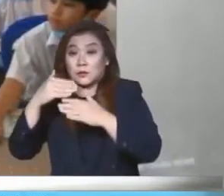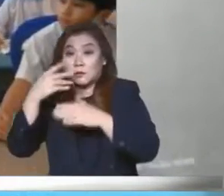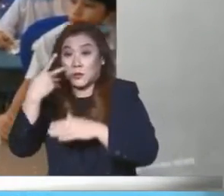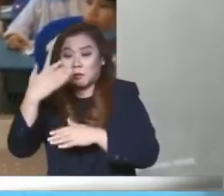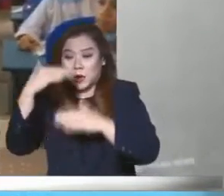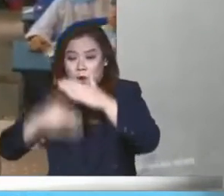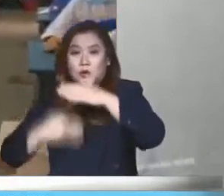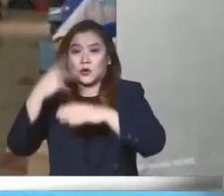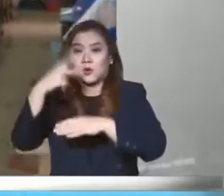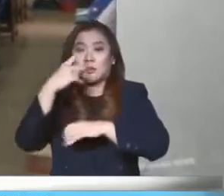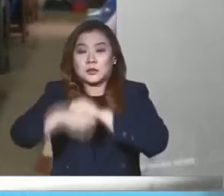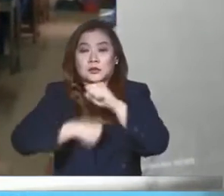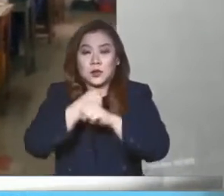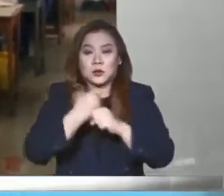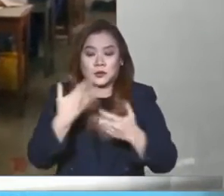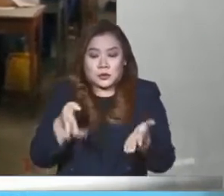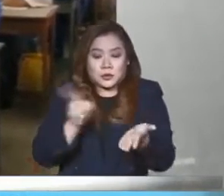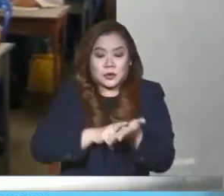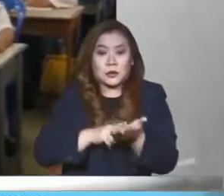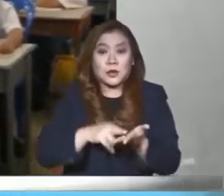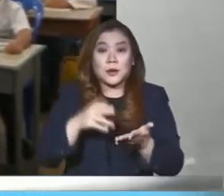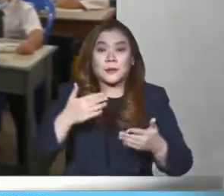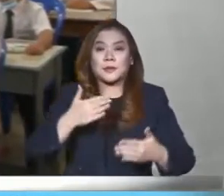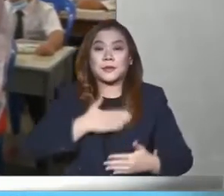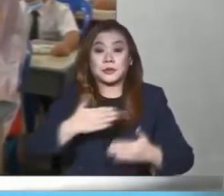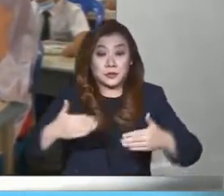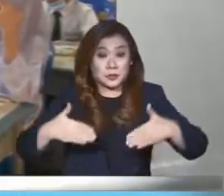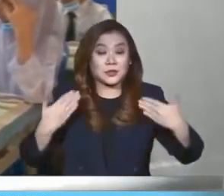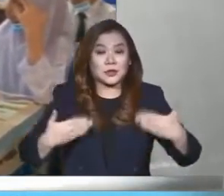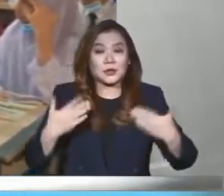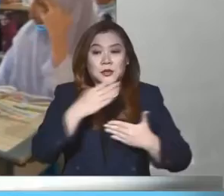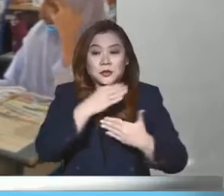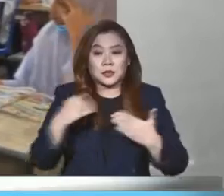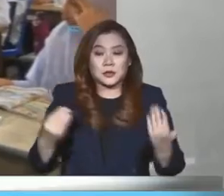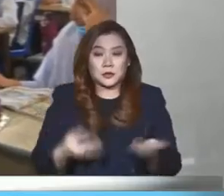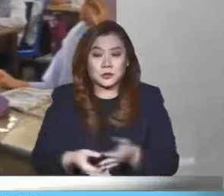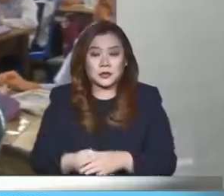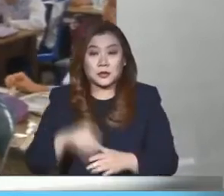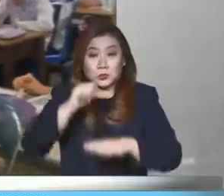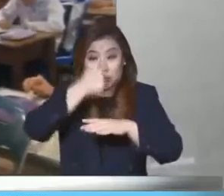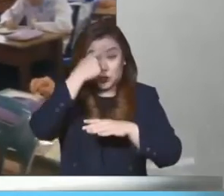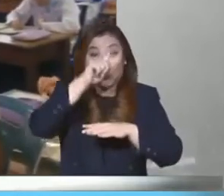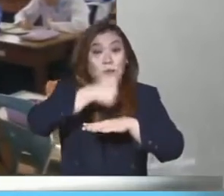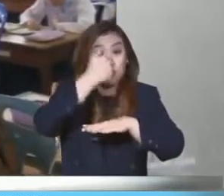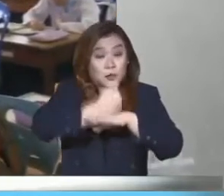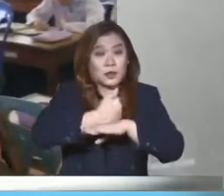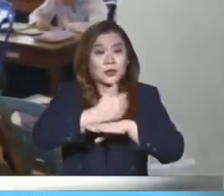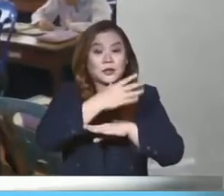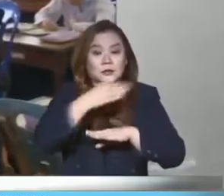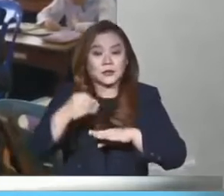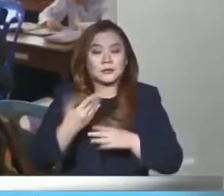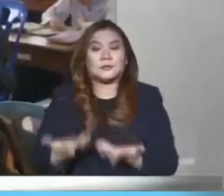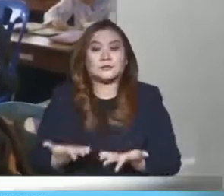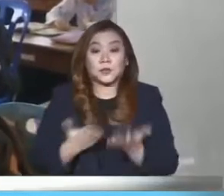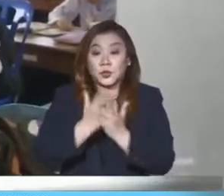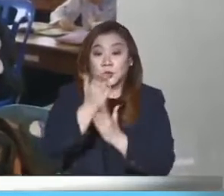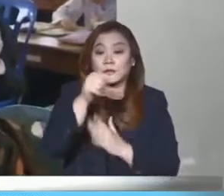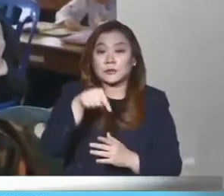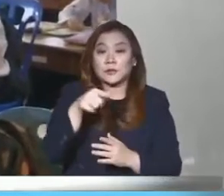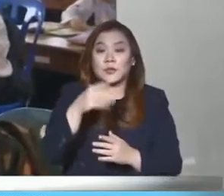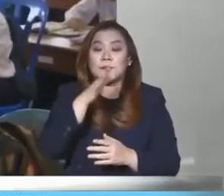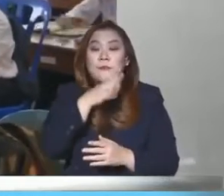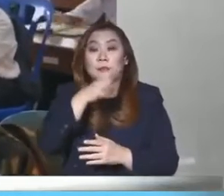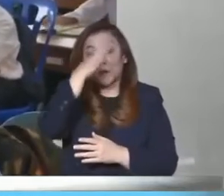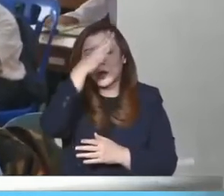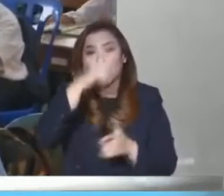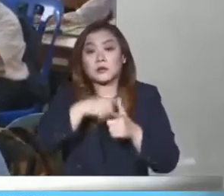tahun telah mendaftar di Mai Sejahtera menerusi sistem tempahan janji temu. Melalui kaedah ini, ibu bapa